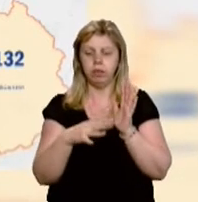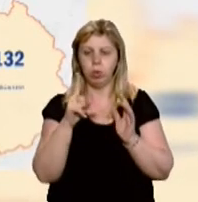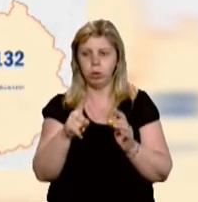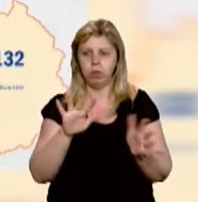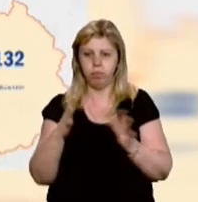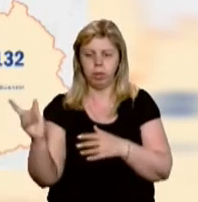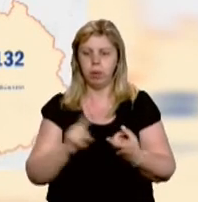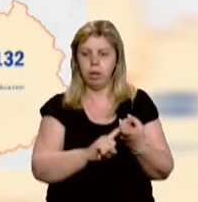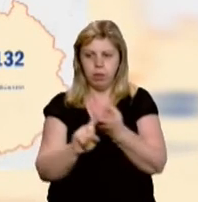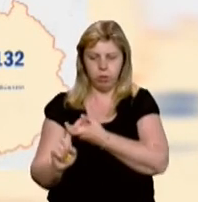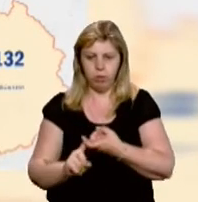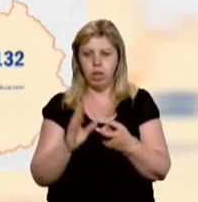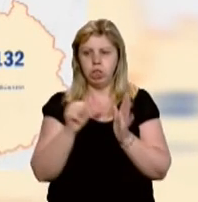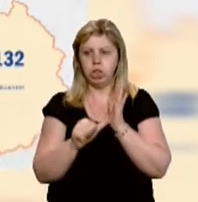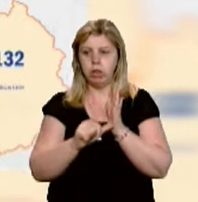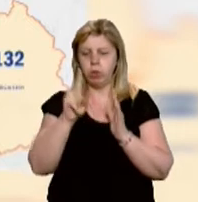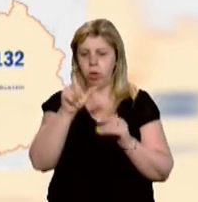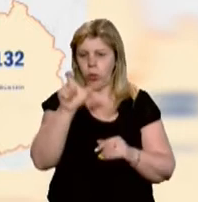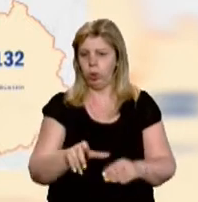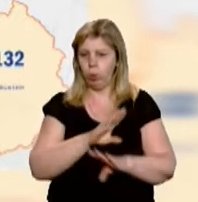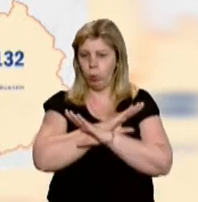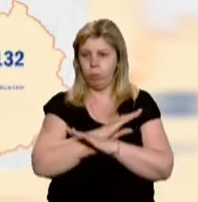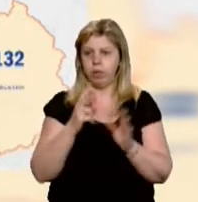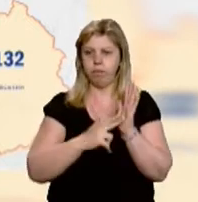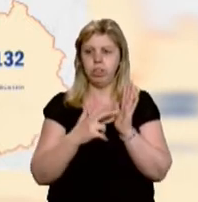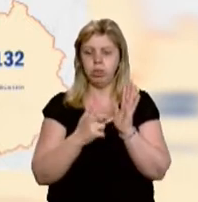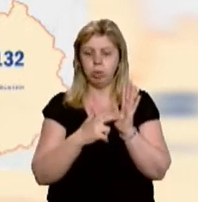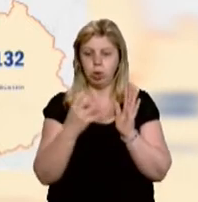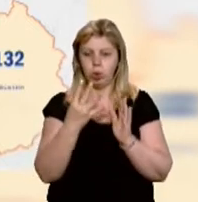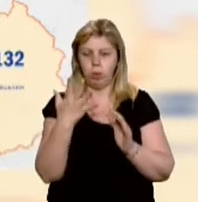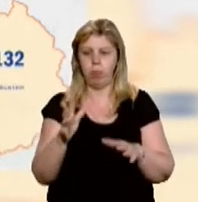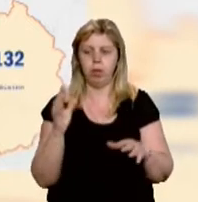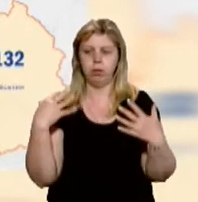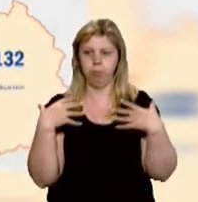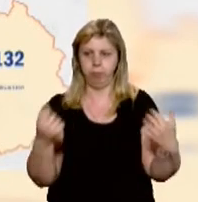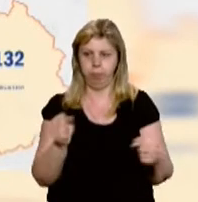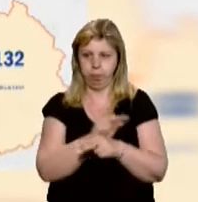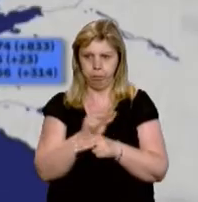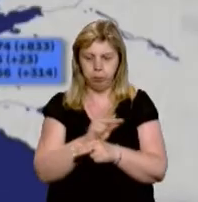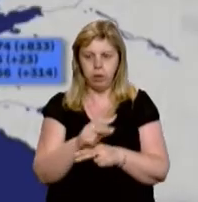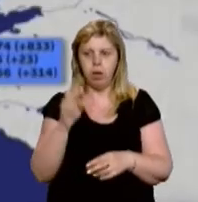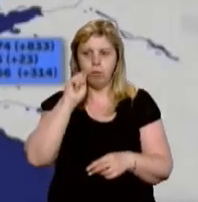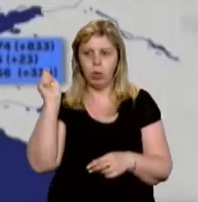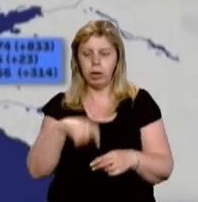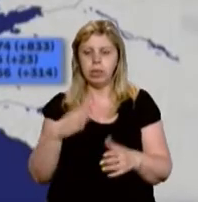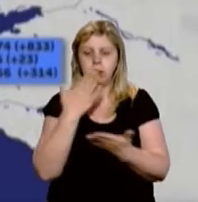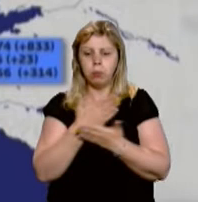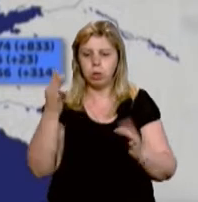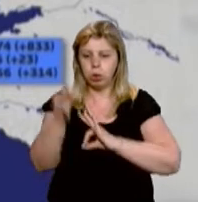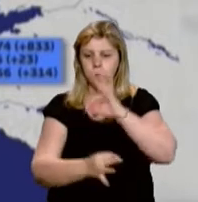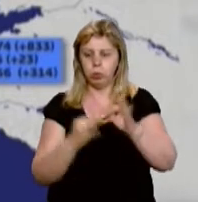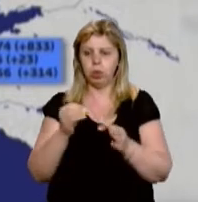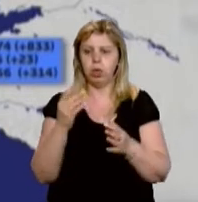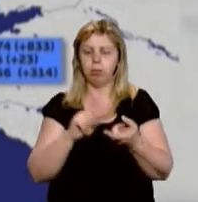випадок інфікування. 61 людина померла, 845 одужали. В Україні ж за останню добу